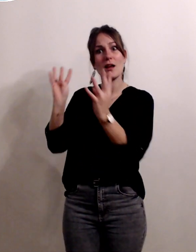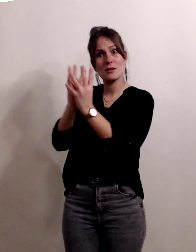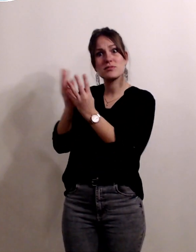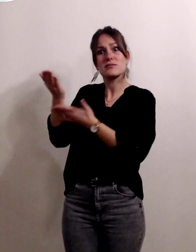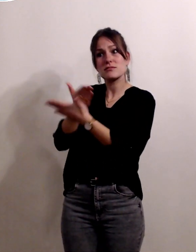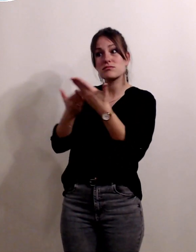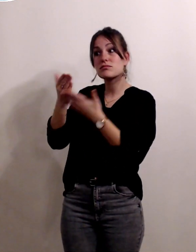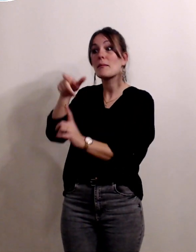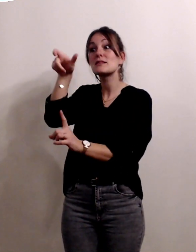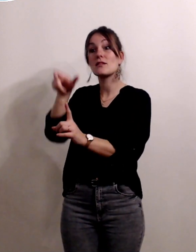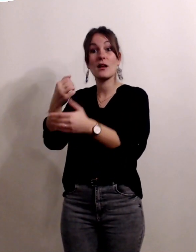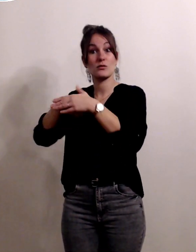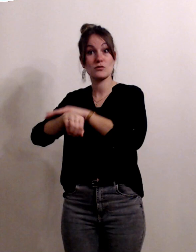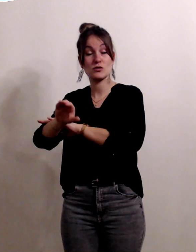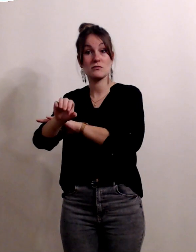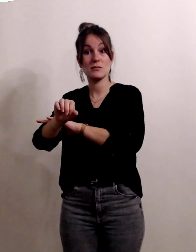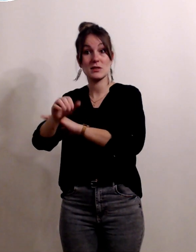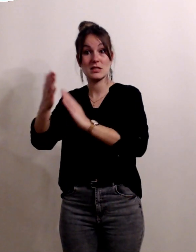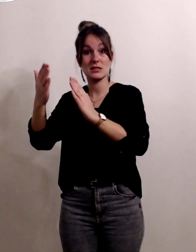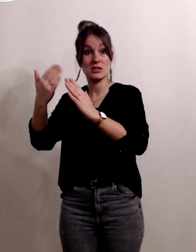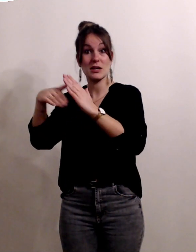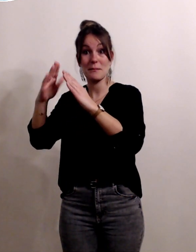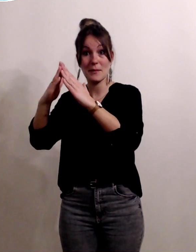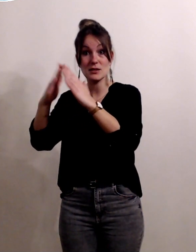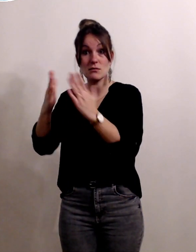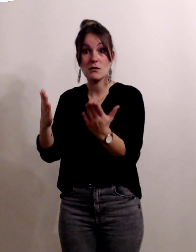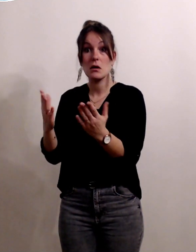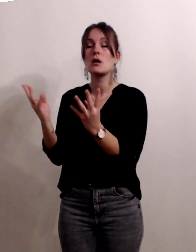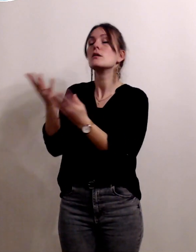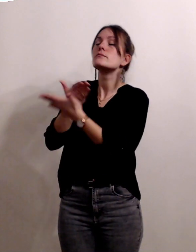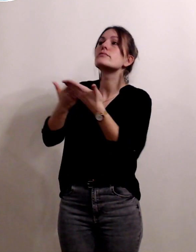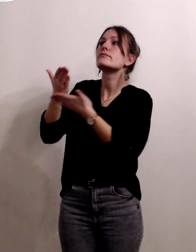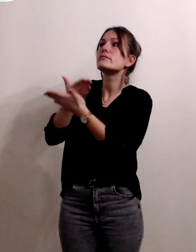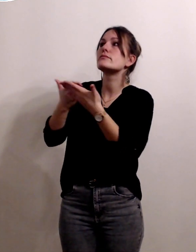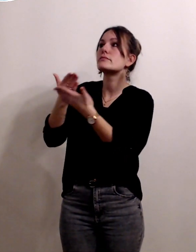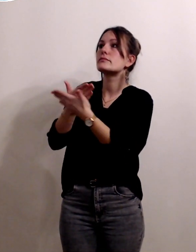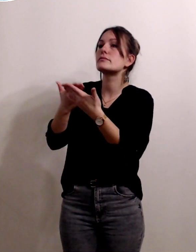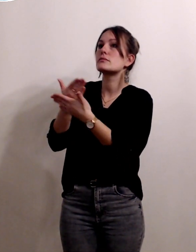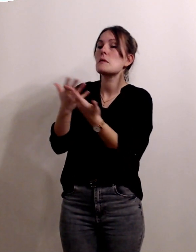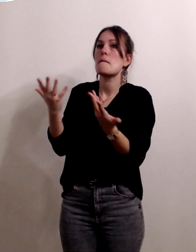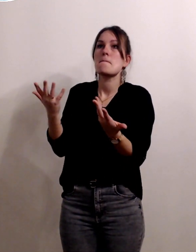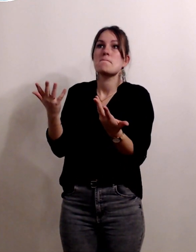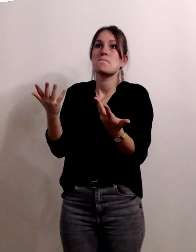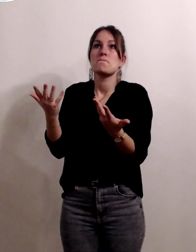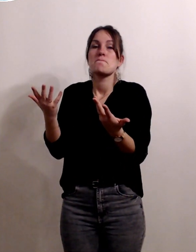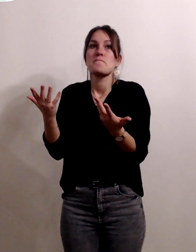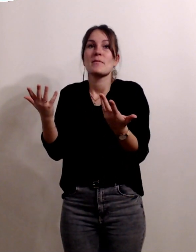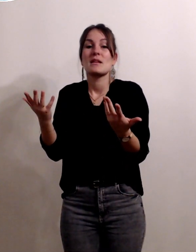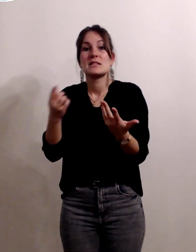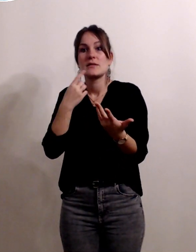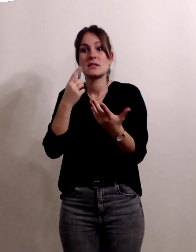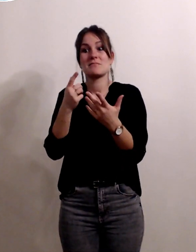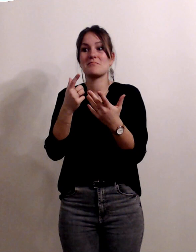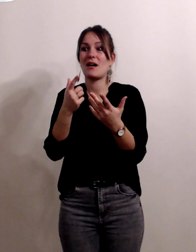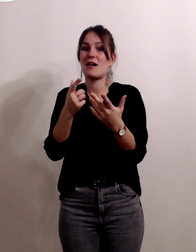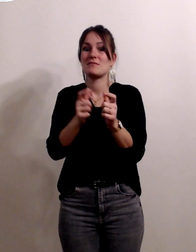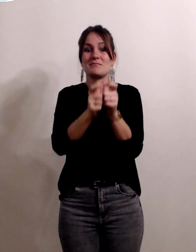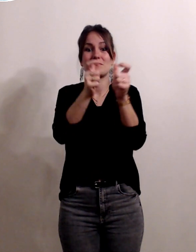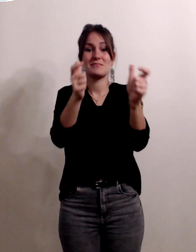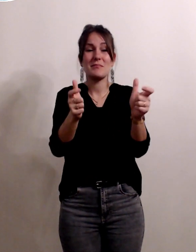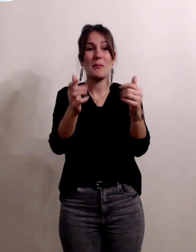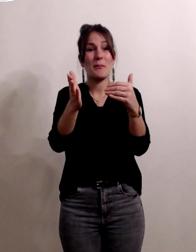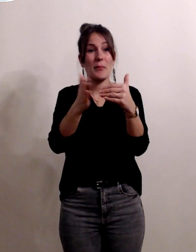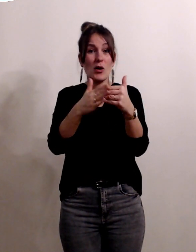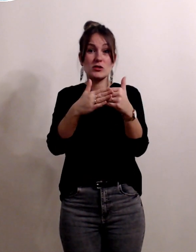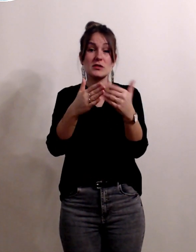accouchements à domicile et bien en plus la possibilité d'avoir vraiment une structure très proche était sur le